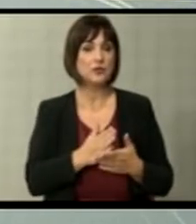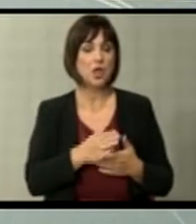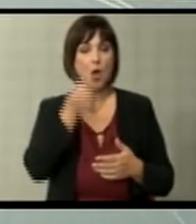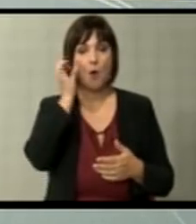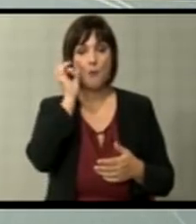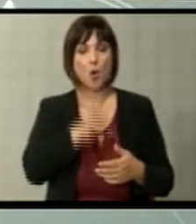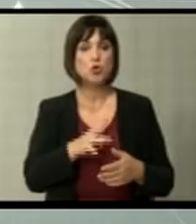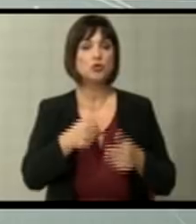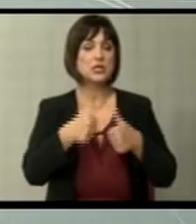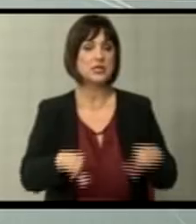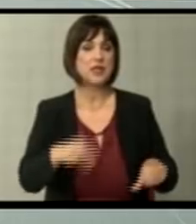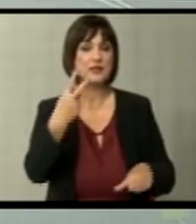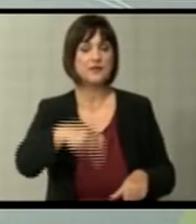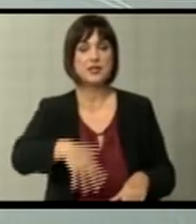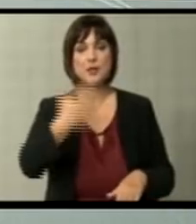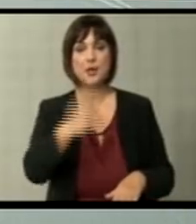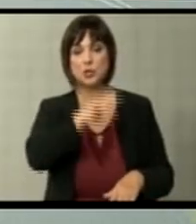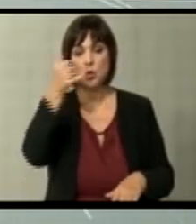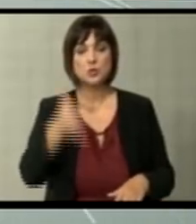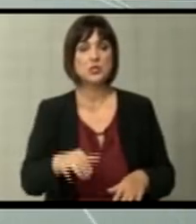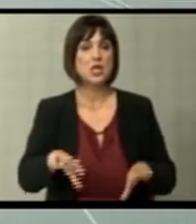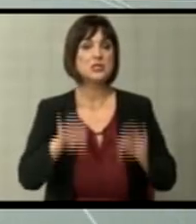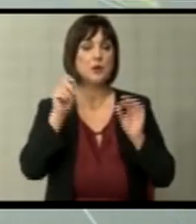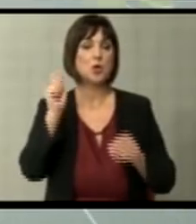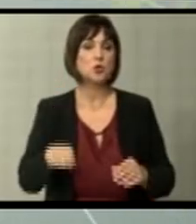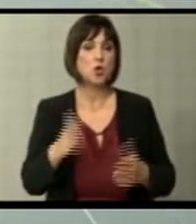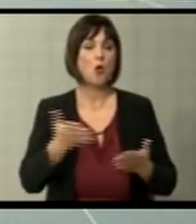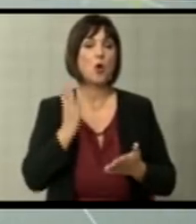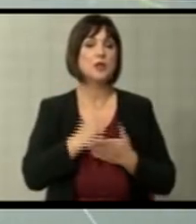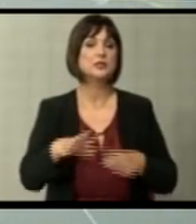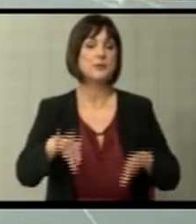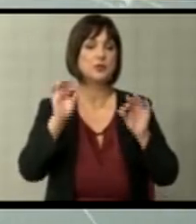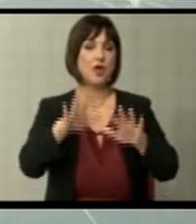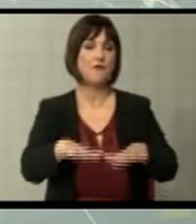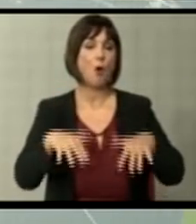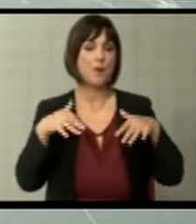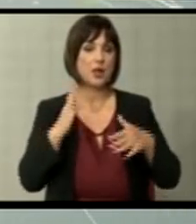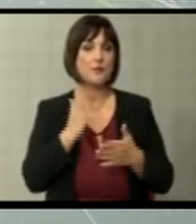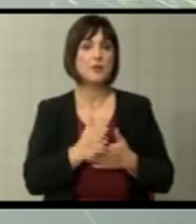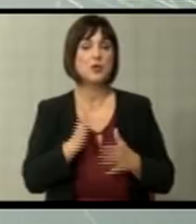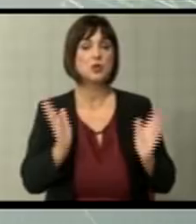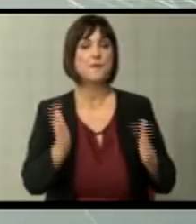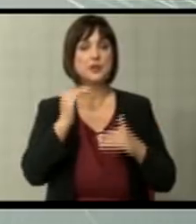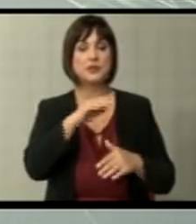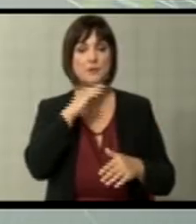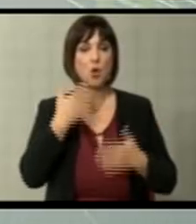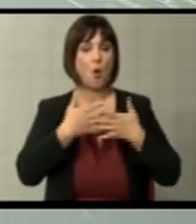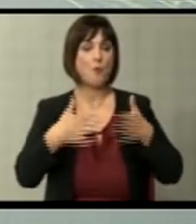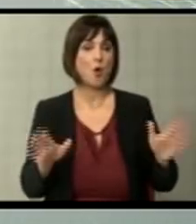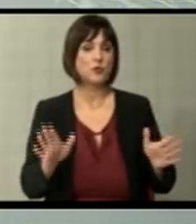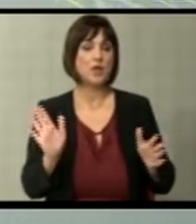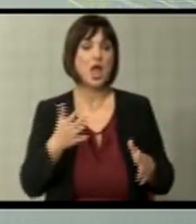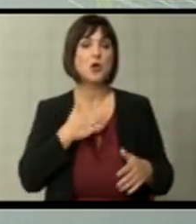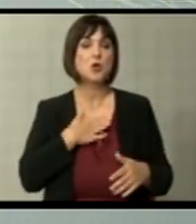полошот системот од 2005-та до денес на изборот на судиите, отколку кога се бираше во парламентот, беше принципом многу по-транспарентен,